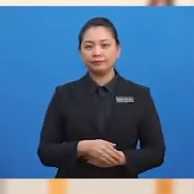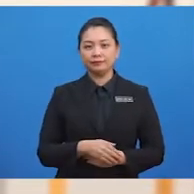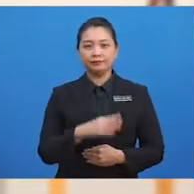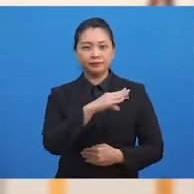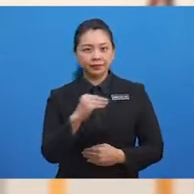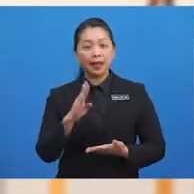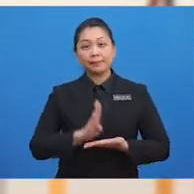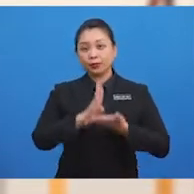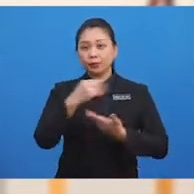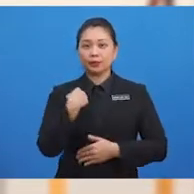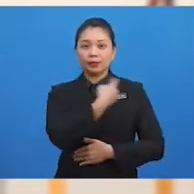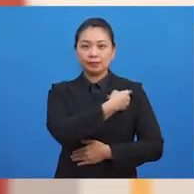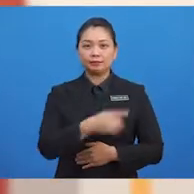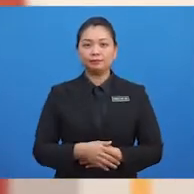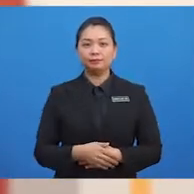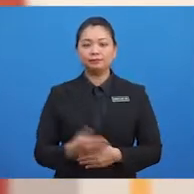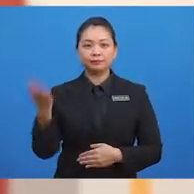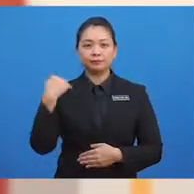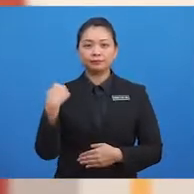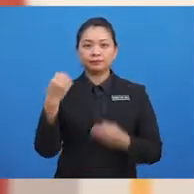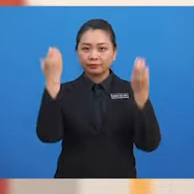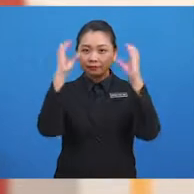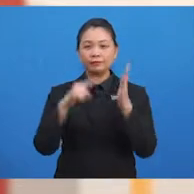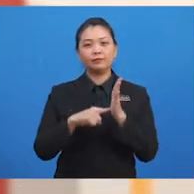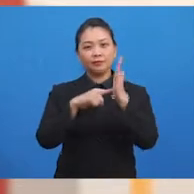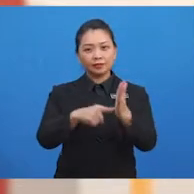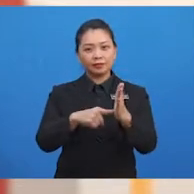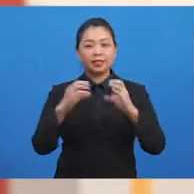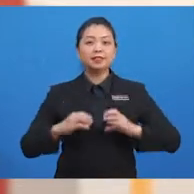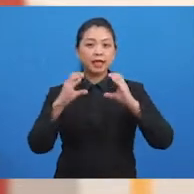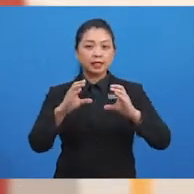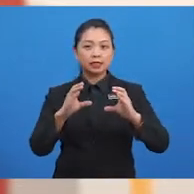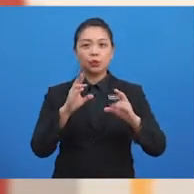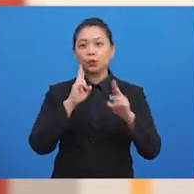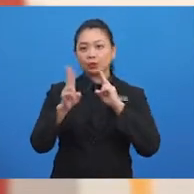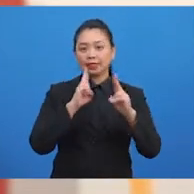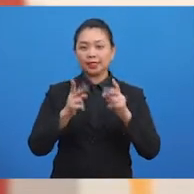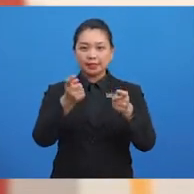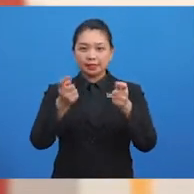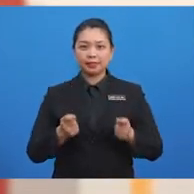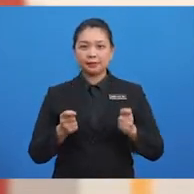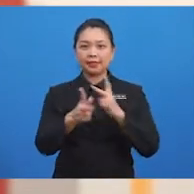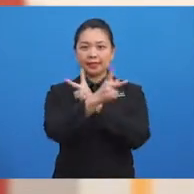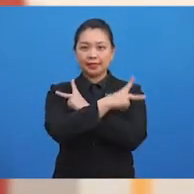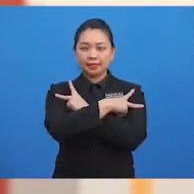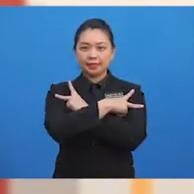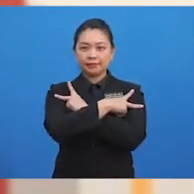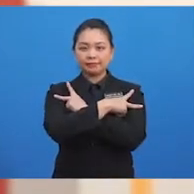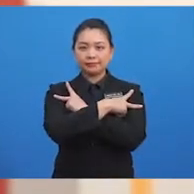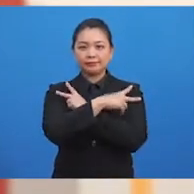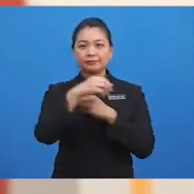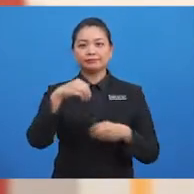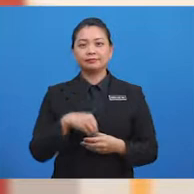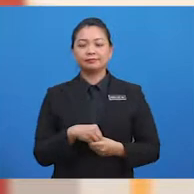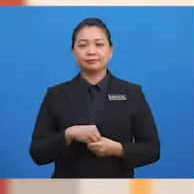membantu kita. Mari, cikgu tunjukkan cara ucap terima kasih dalam bahasa